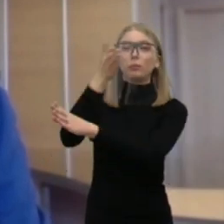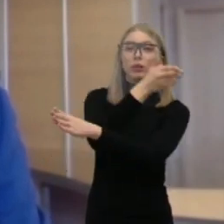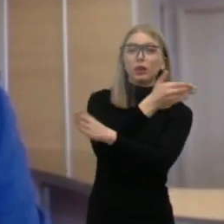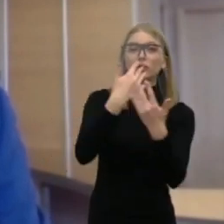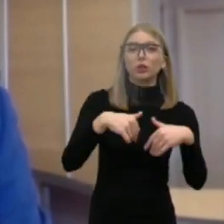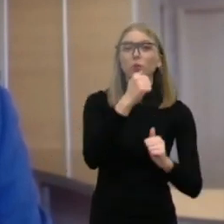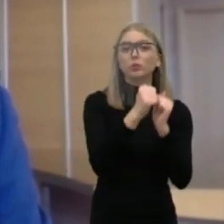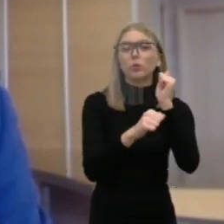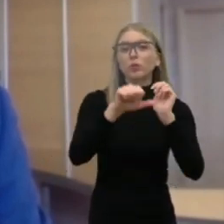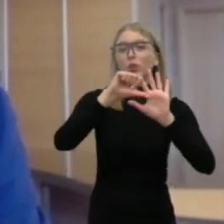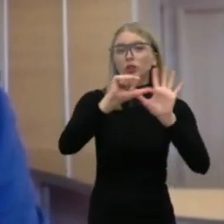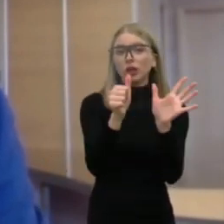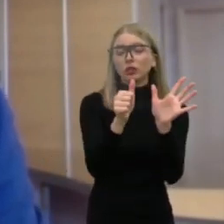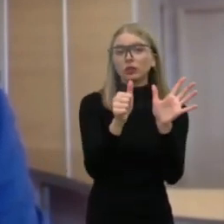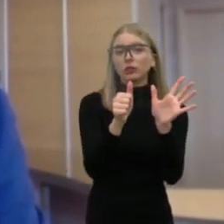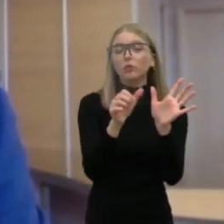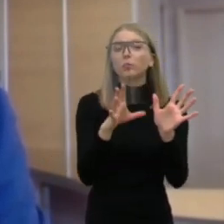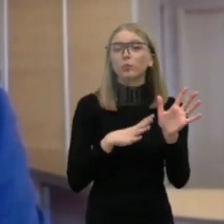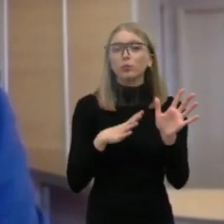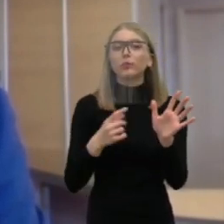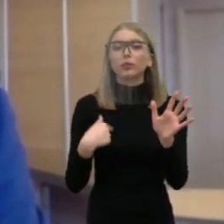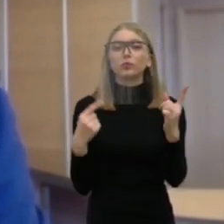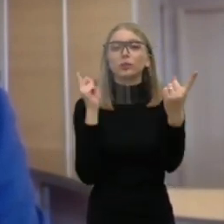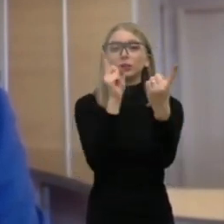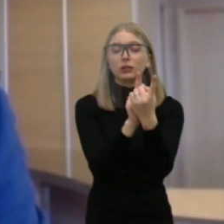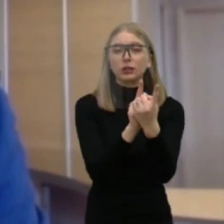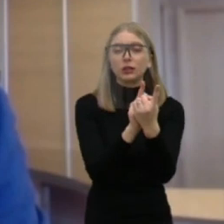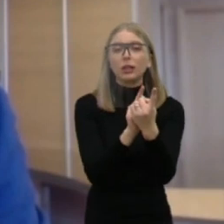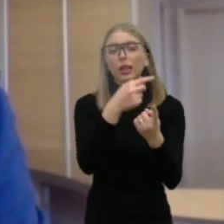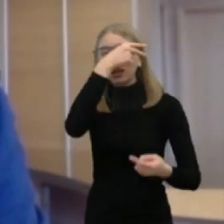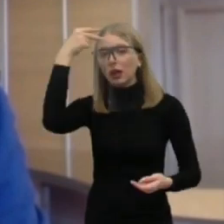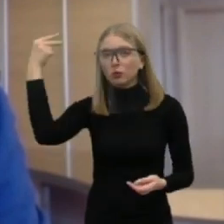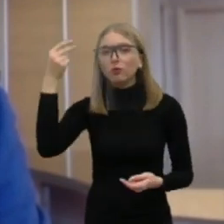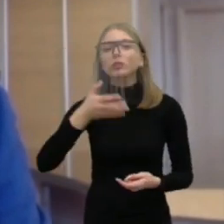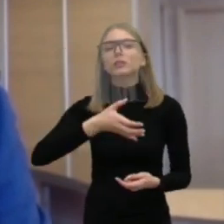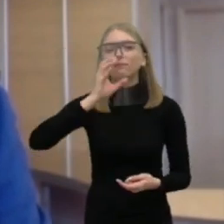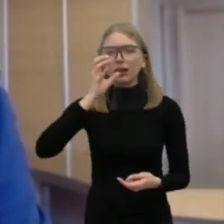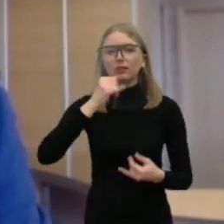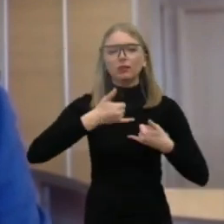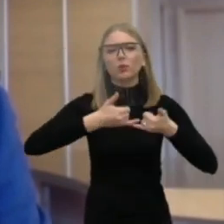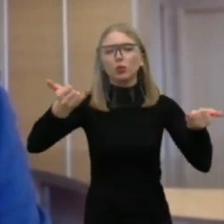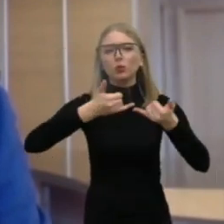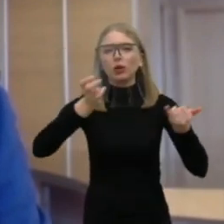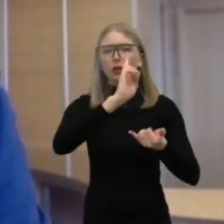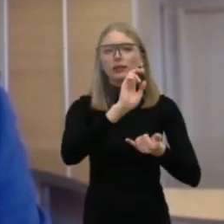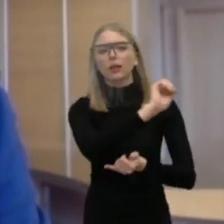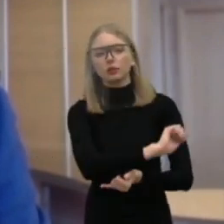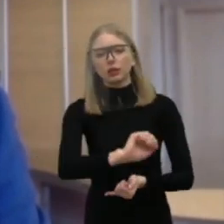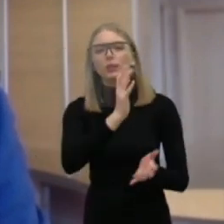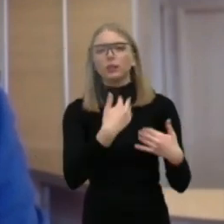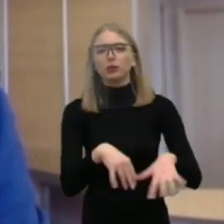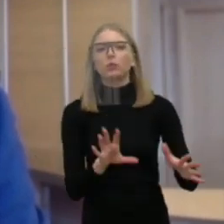dieną, šešiolto valandą, deklaruotas mano susitikimas buvo su Lietuvos Vandentekininkų asociacija, konkrečiai bronių